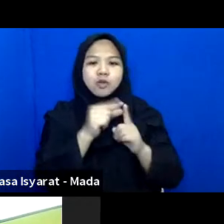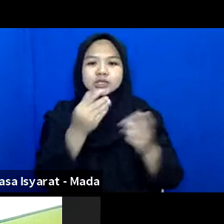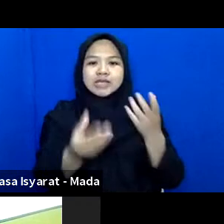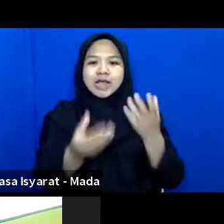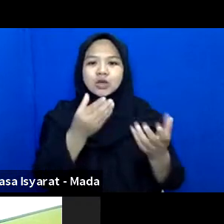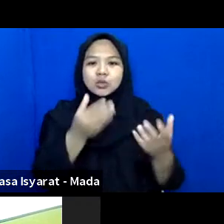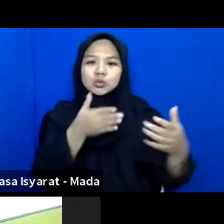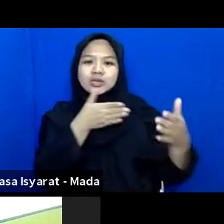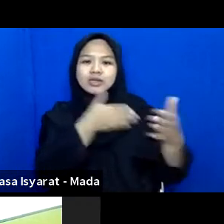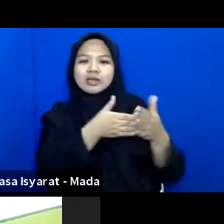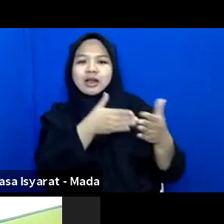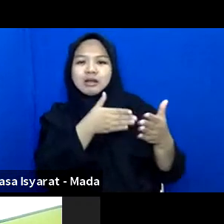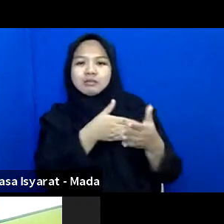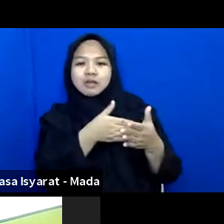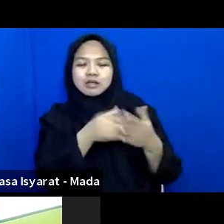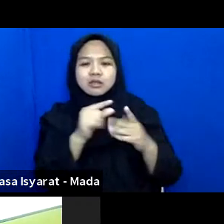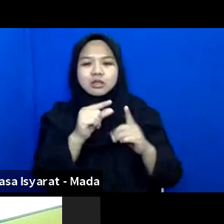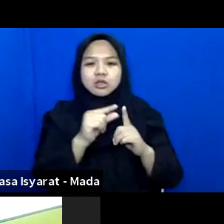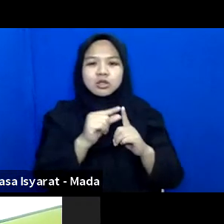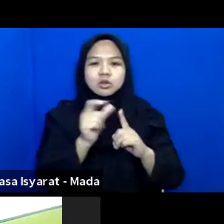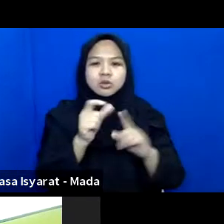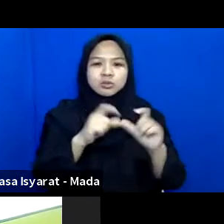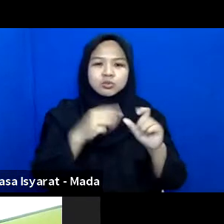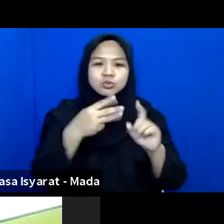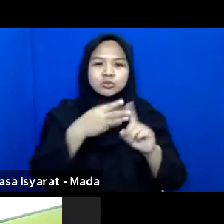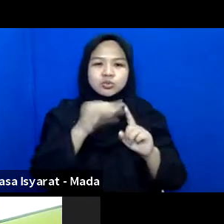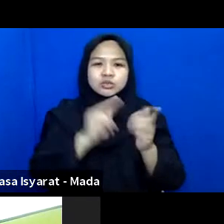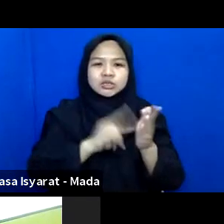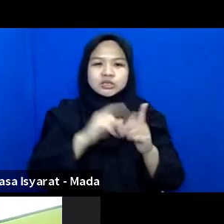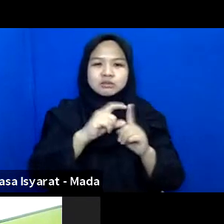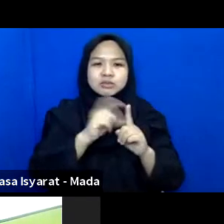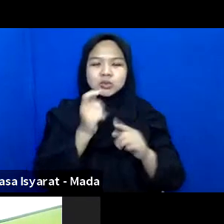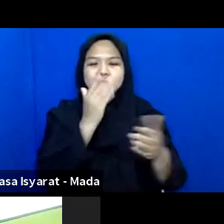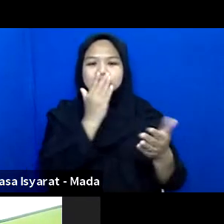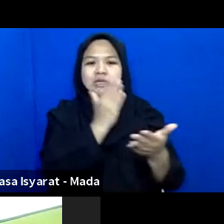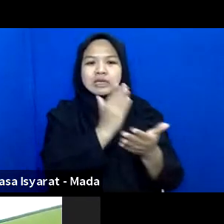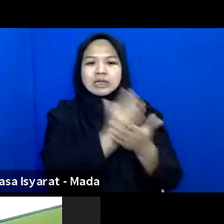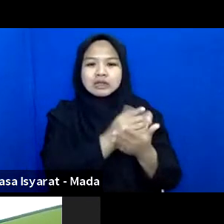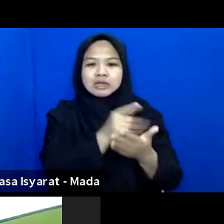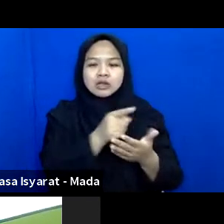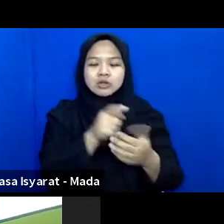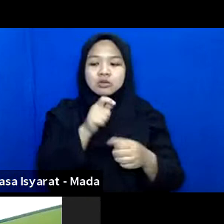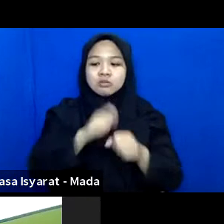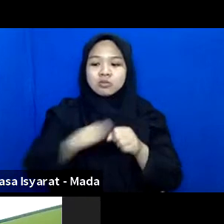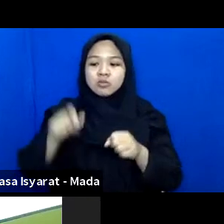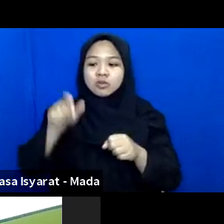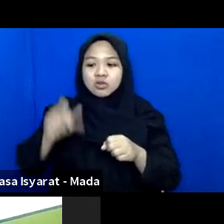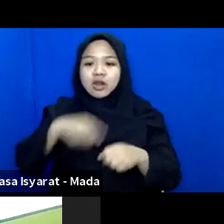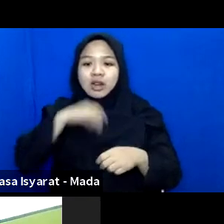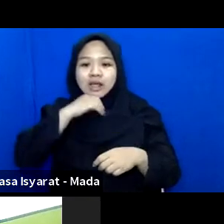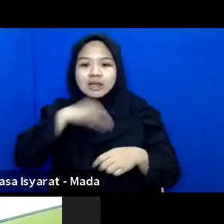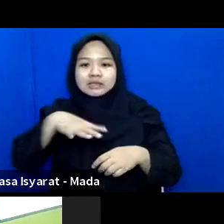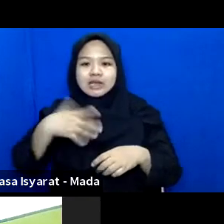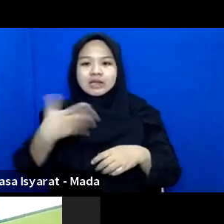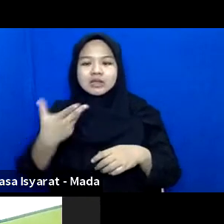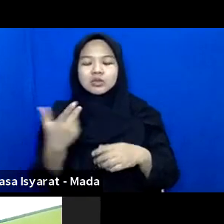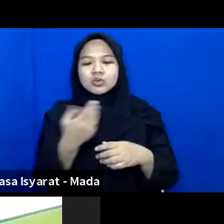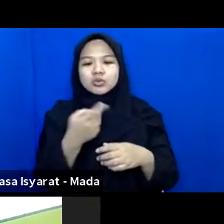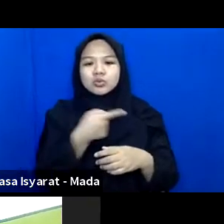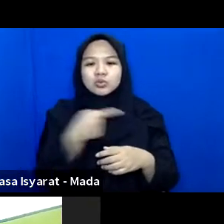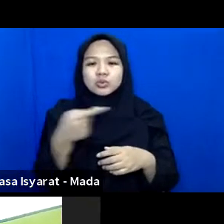Atau Pos Bindu Itu Sehingga Membuat Lansia Itu Dropout Obat